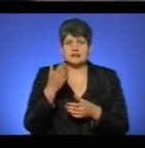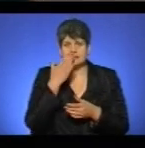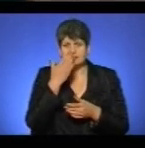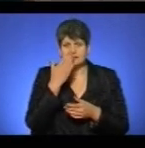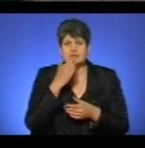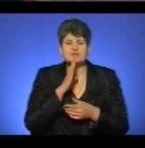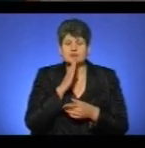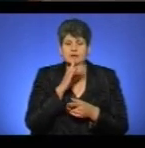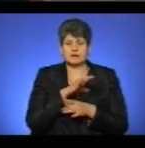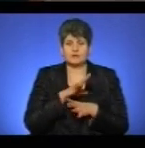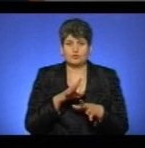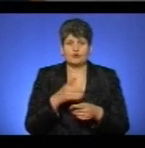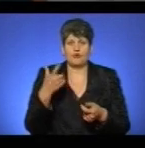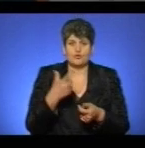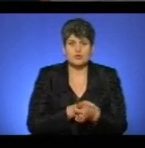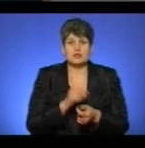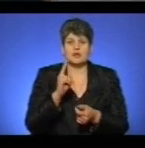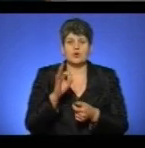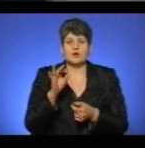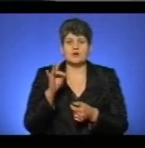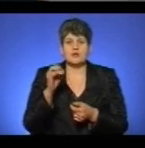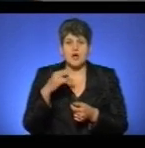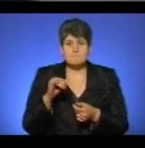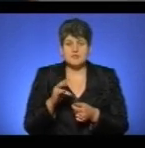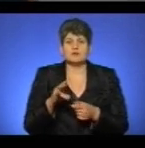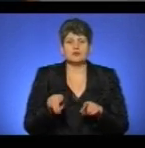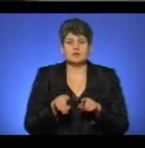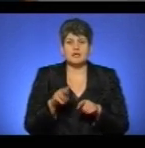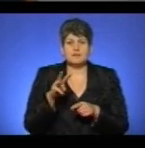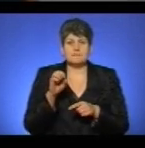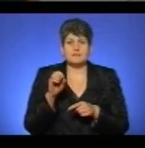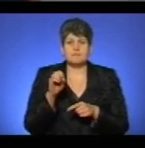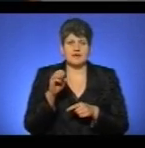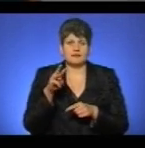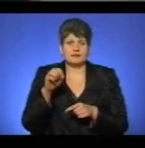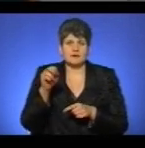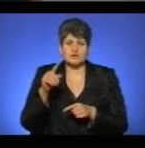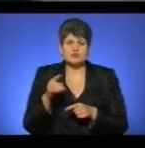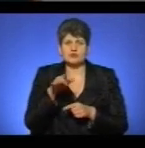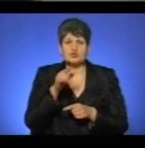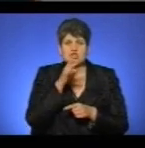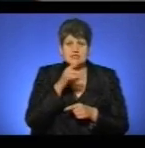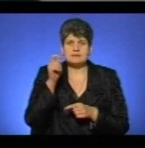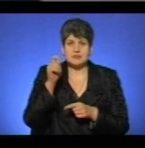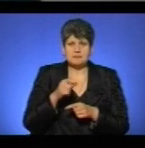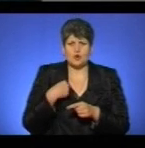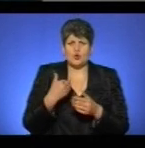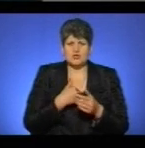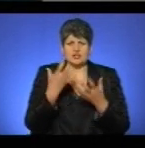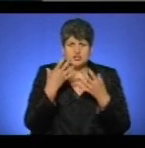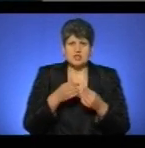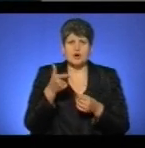реагувала, тоді ми вкололи кордіамін, підшкірну і дексаметазон. І за той час приїхала, ми хотіли ще